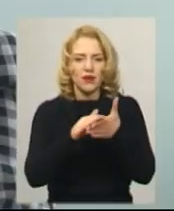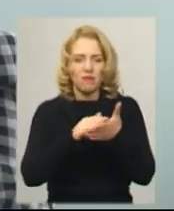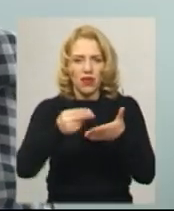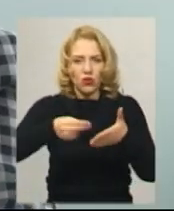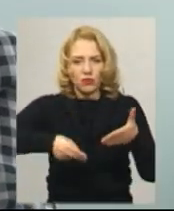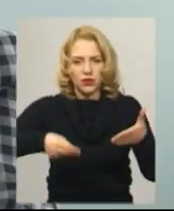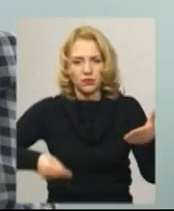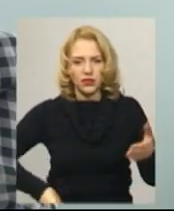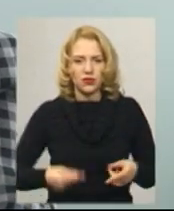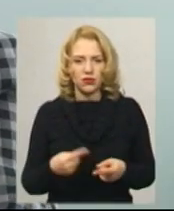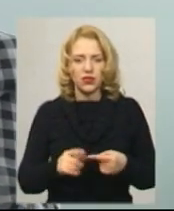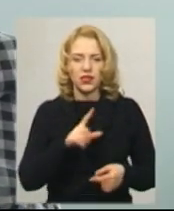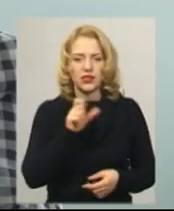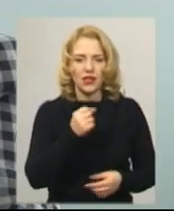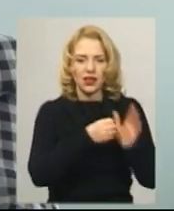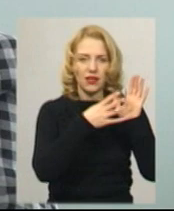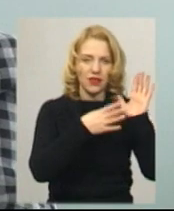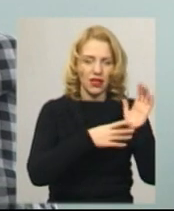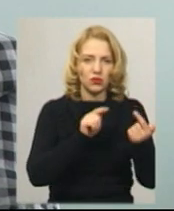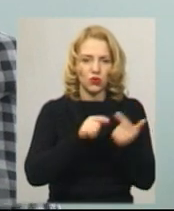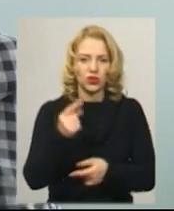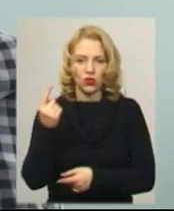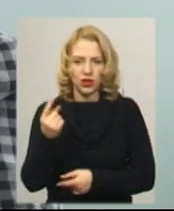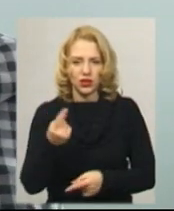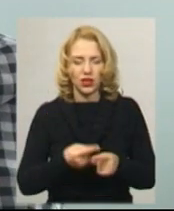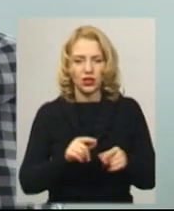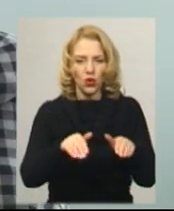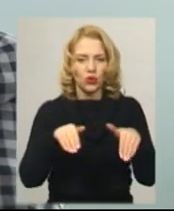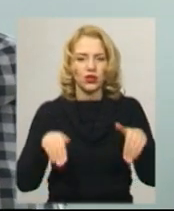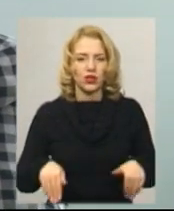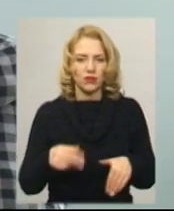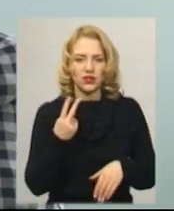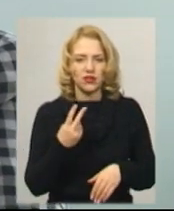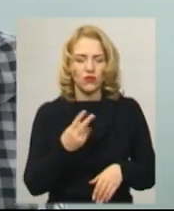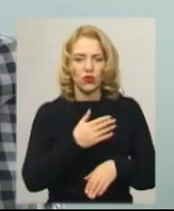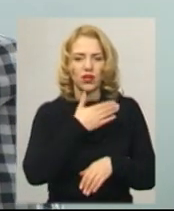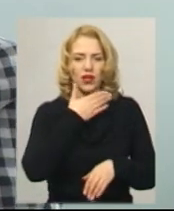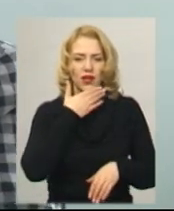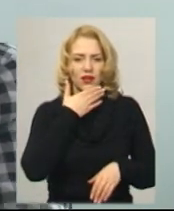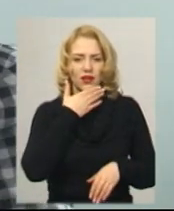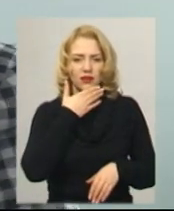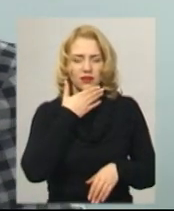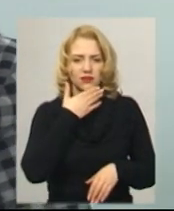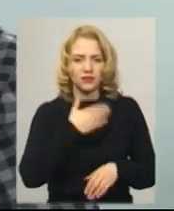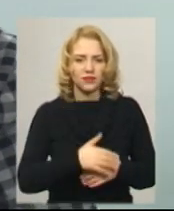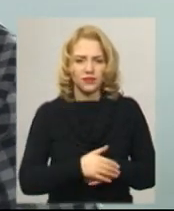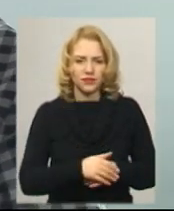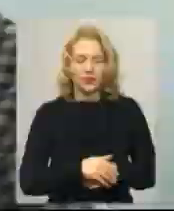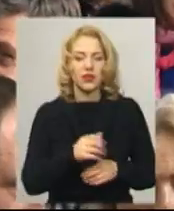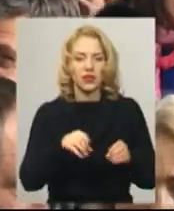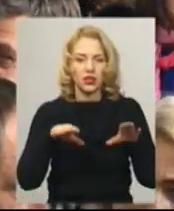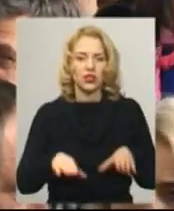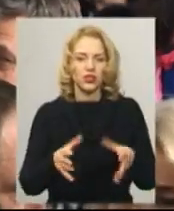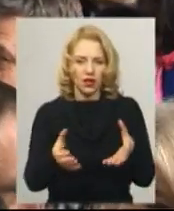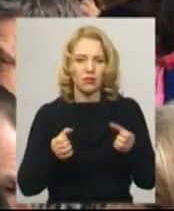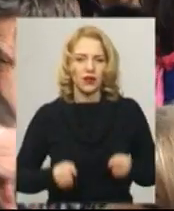Залі 19, роки 1, утрималася обов'язки, не оболосував полі. Різняння 1.